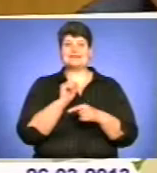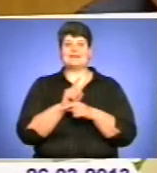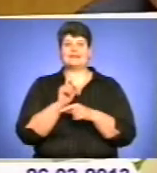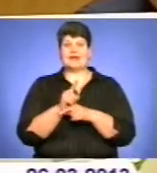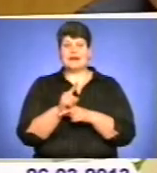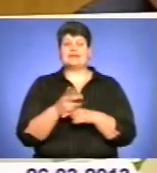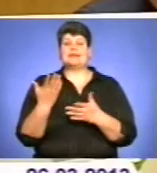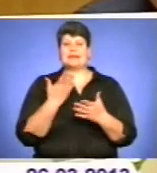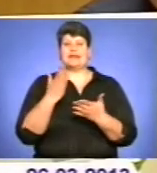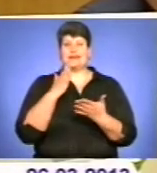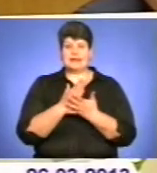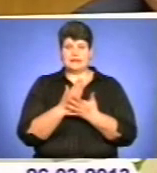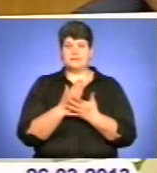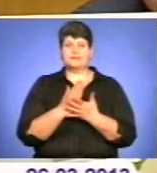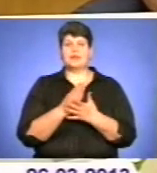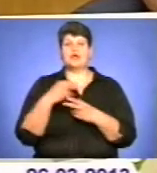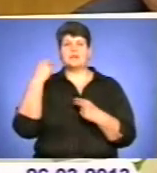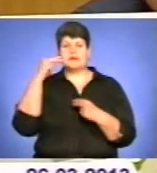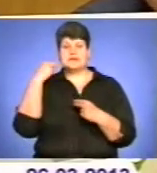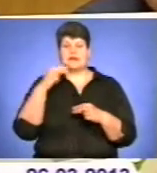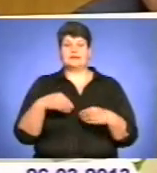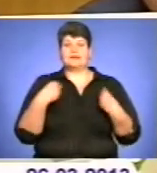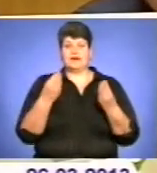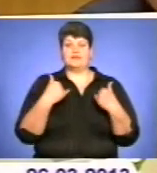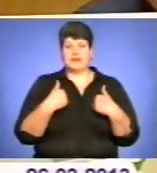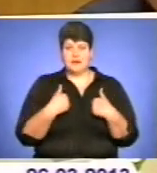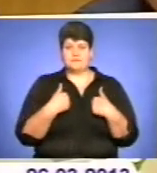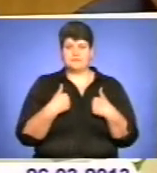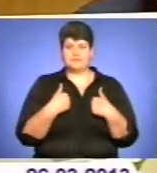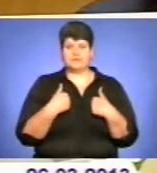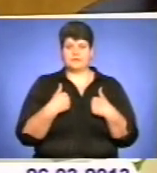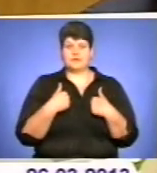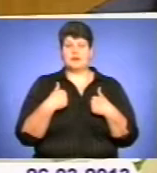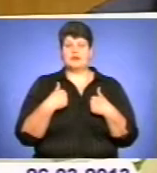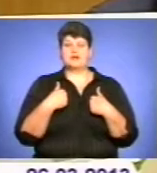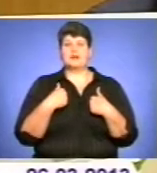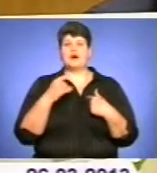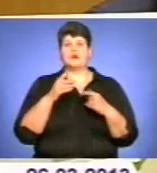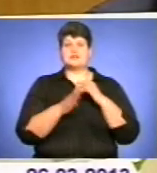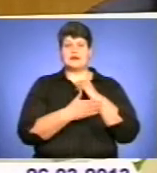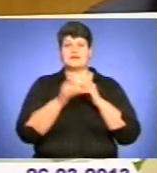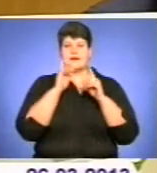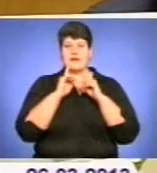поставив президент нашої держави на останній раді регіонів,